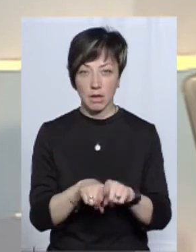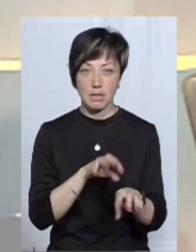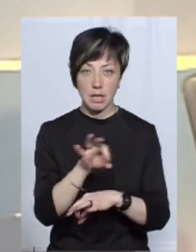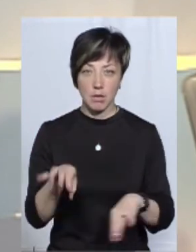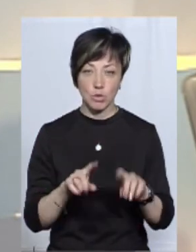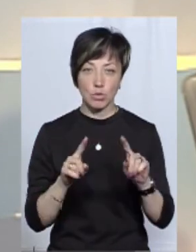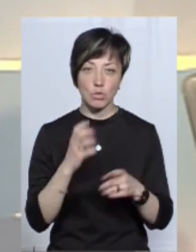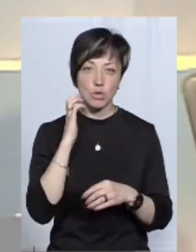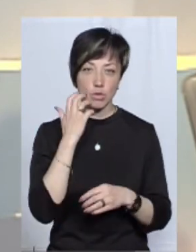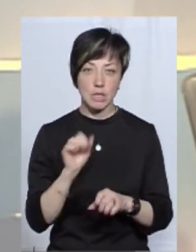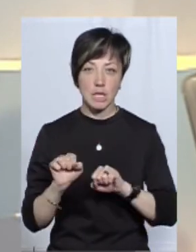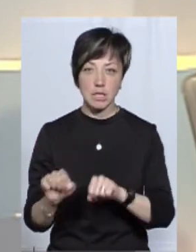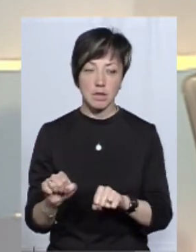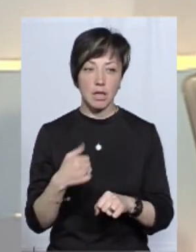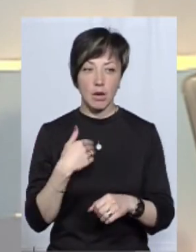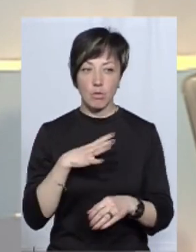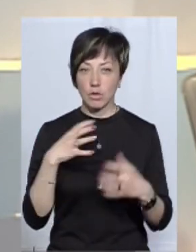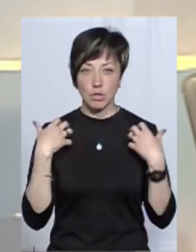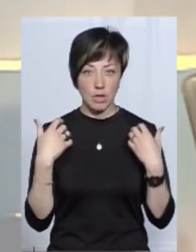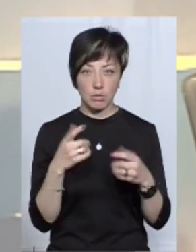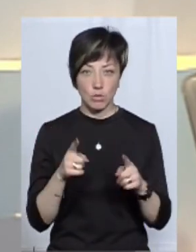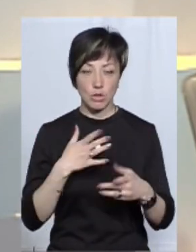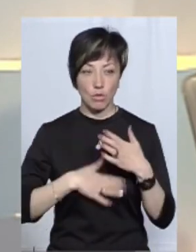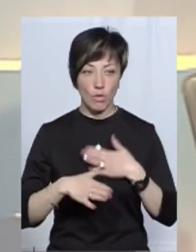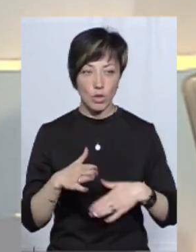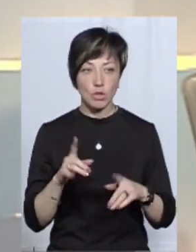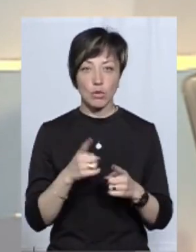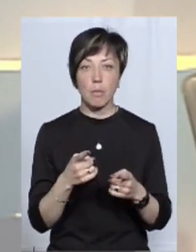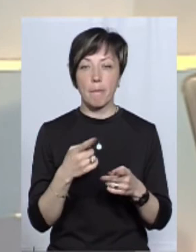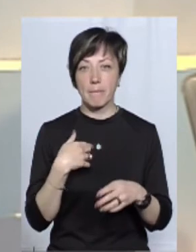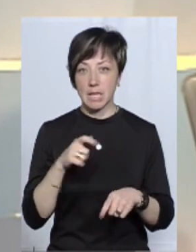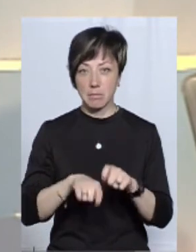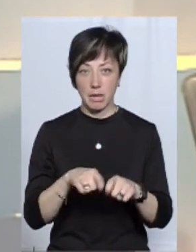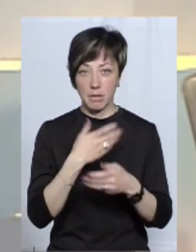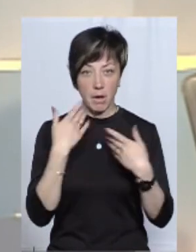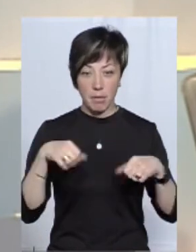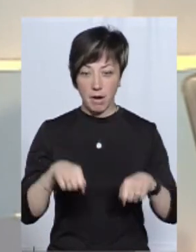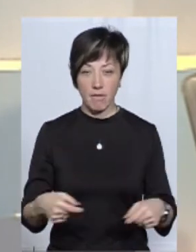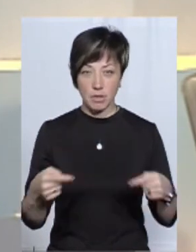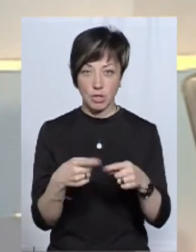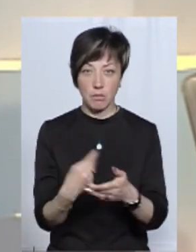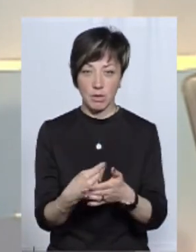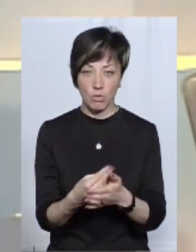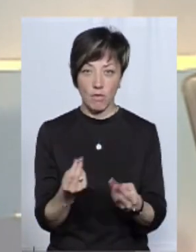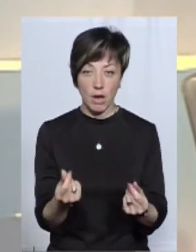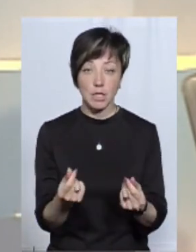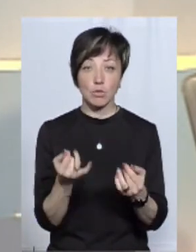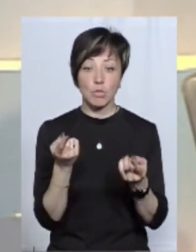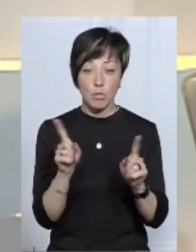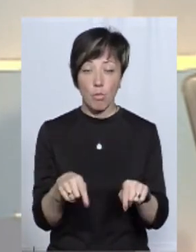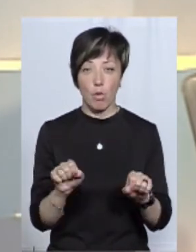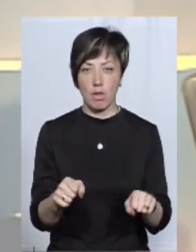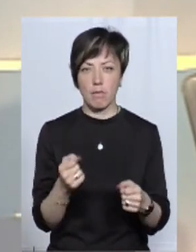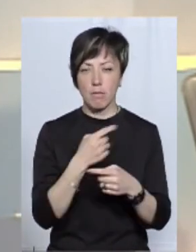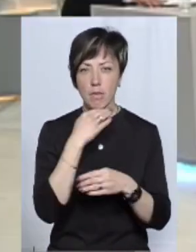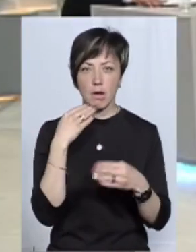схема, це дуже серйозно захистило. Я був як начальник митниці дуже задоволений, що мій інспектор не має права визначати митну вартість, тому що ми